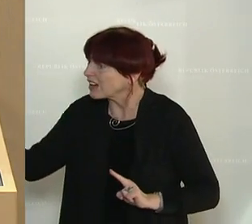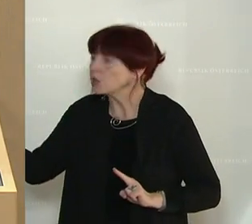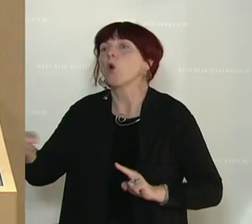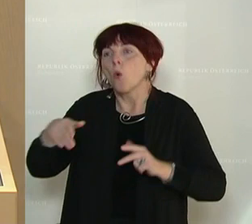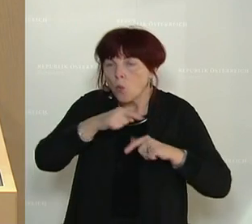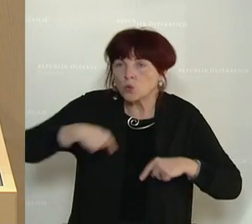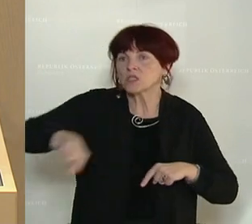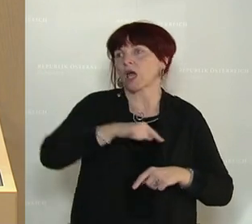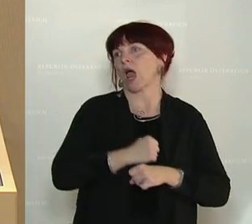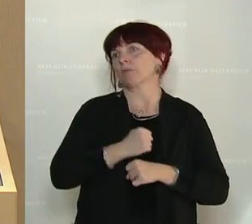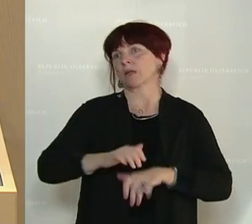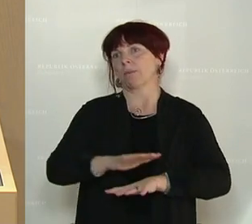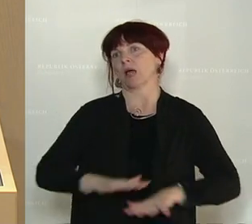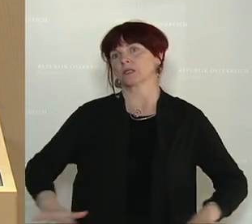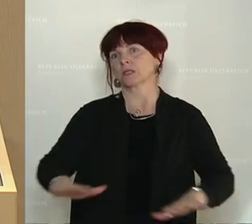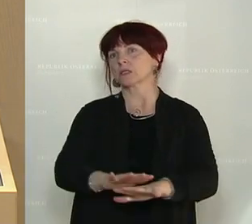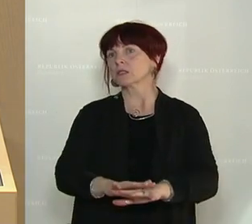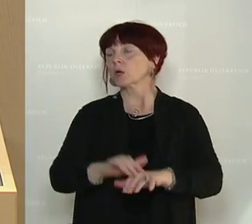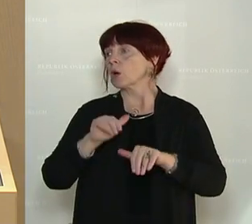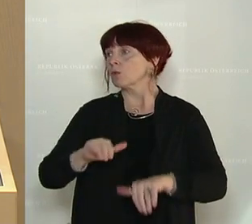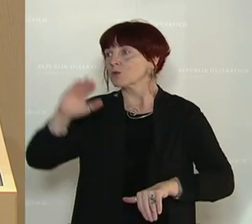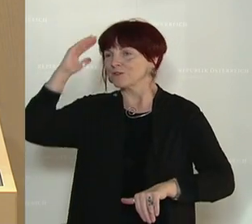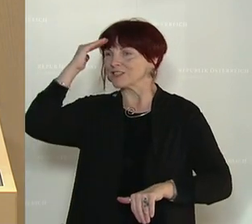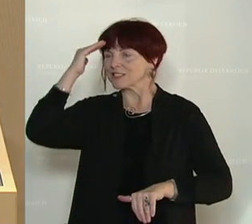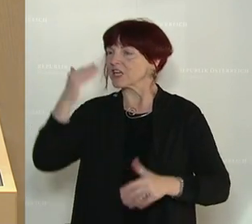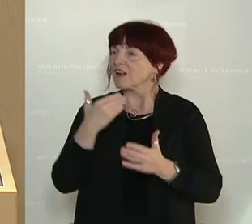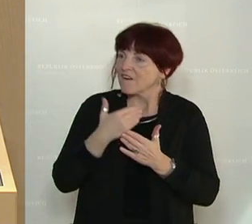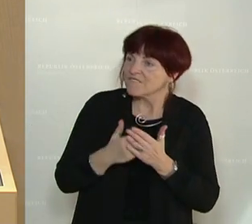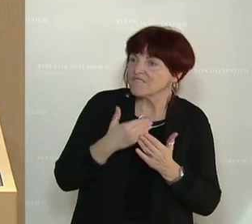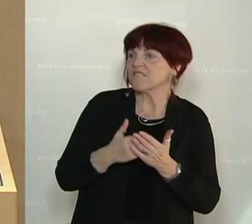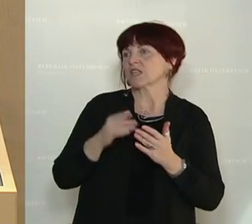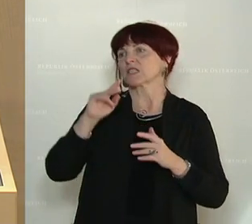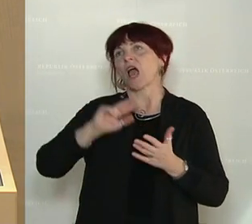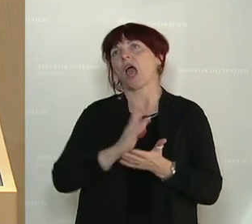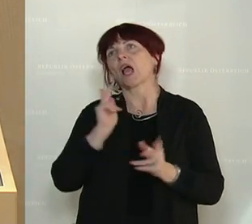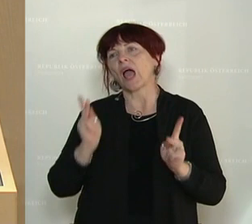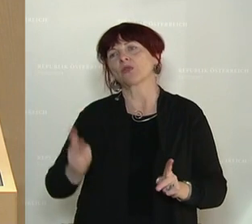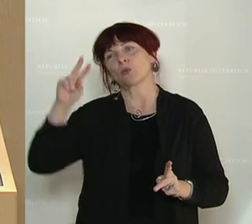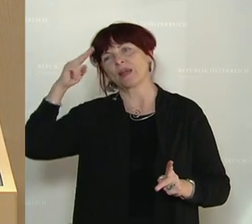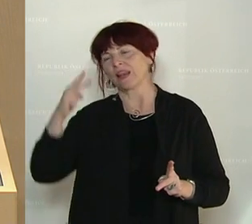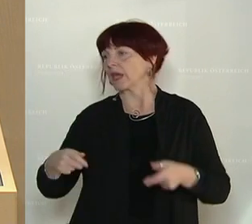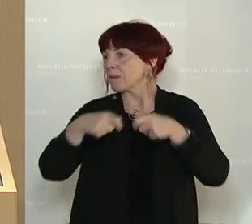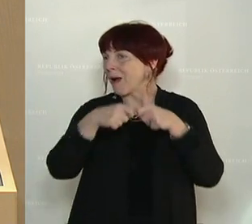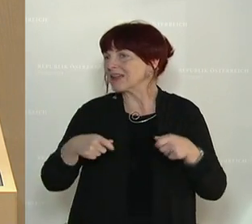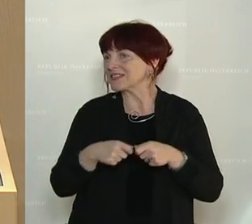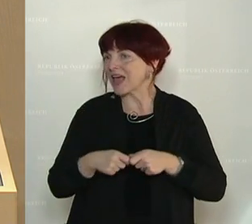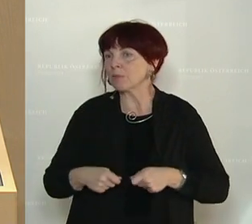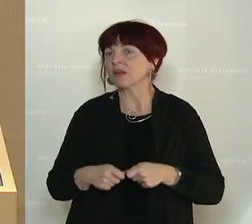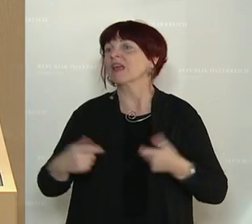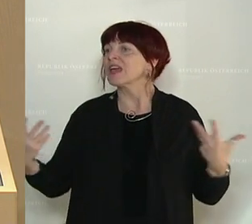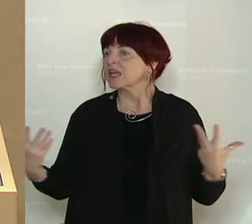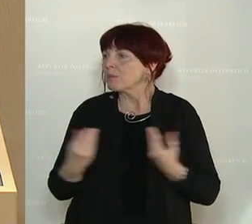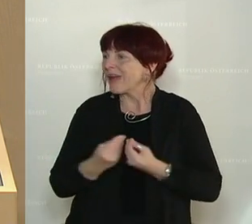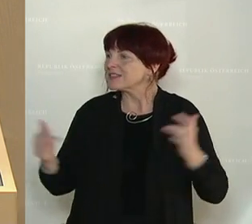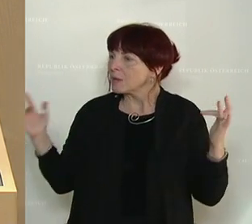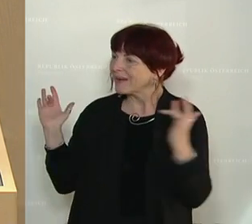unsere Arbeit. Sie müssen Basis sein dafür, dass wir daraus Maßnahmen entwickeln können, um gemeinsam gegen Extremismus vorzugehen und